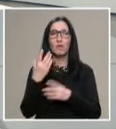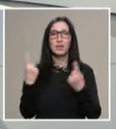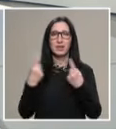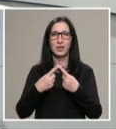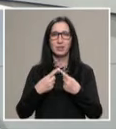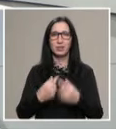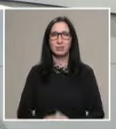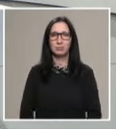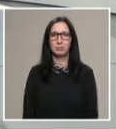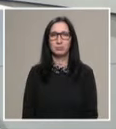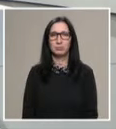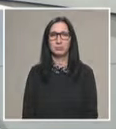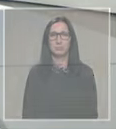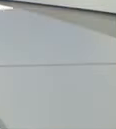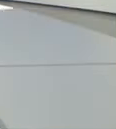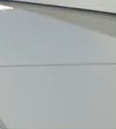нови срещи!